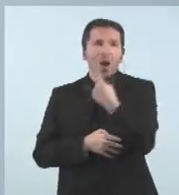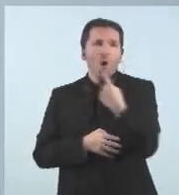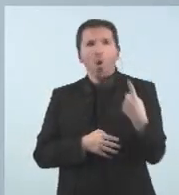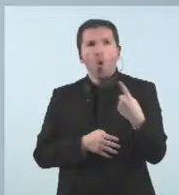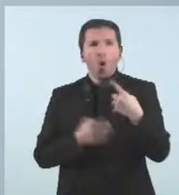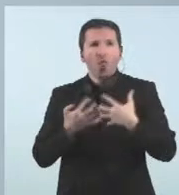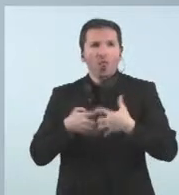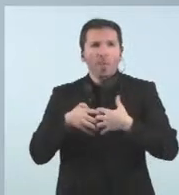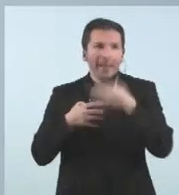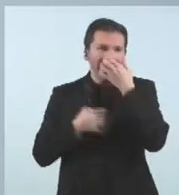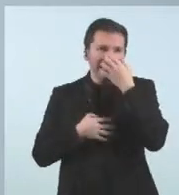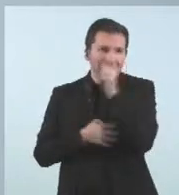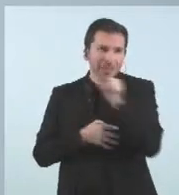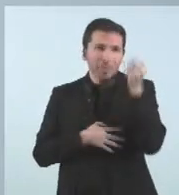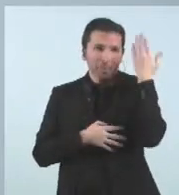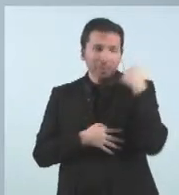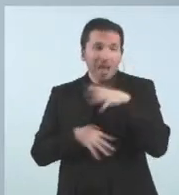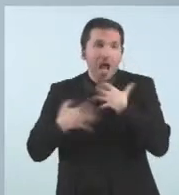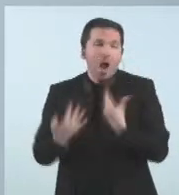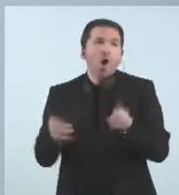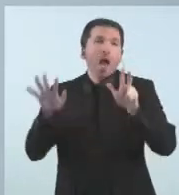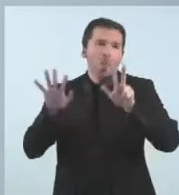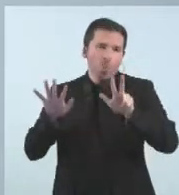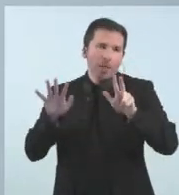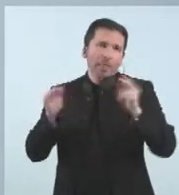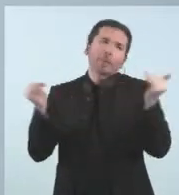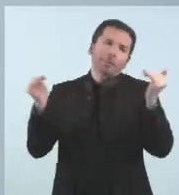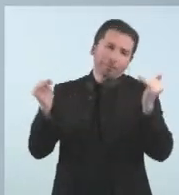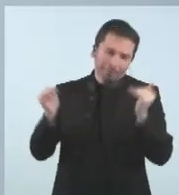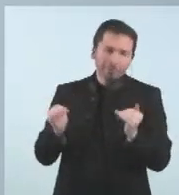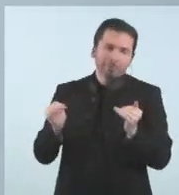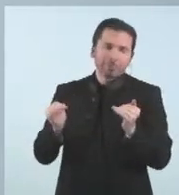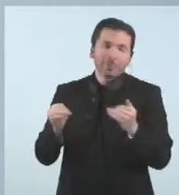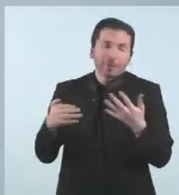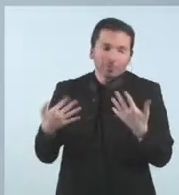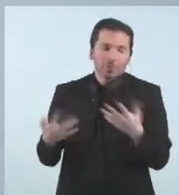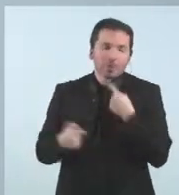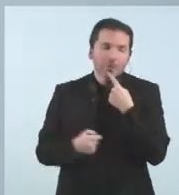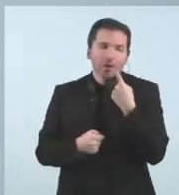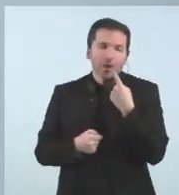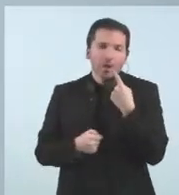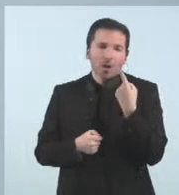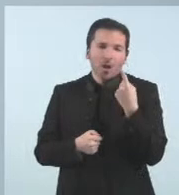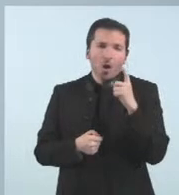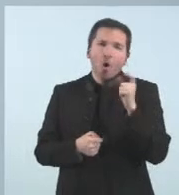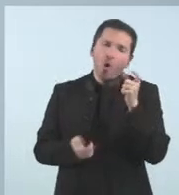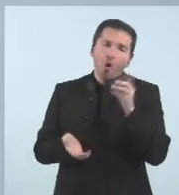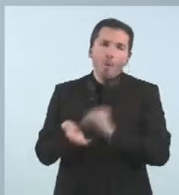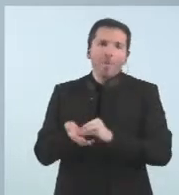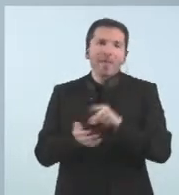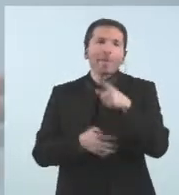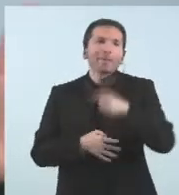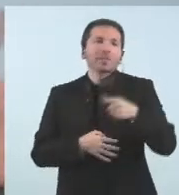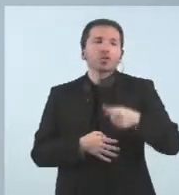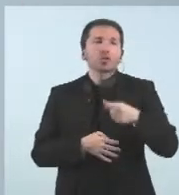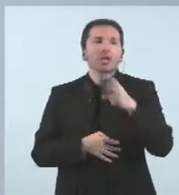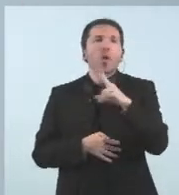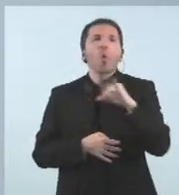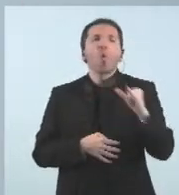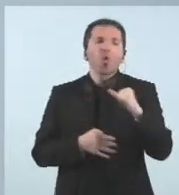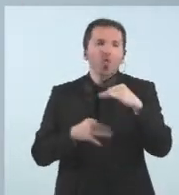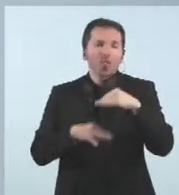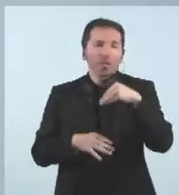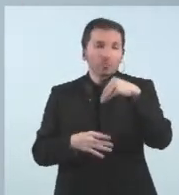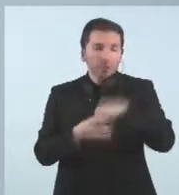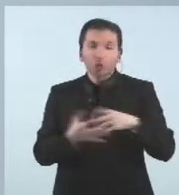a la darrera setmana a 8 pacients ventilats. Això, com he dit altres vegades, aquests pacients que tenim a l'UCI tots són de l'onada